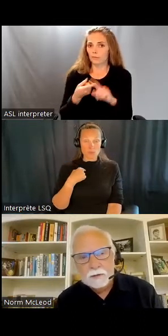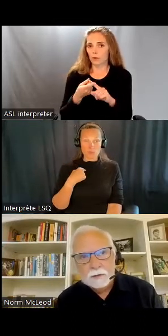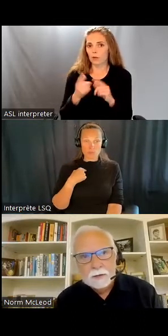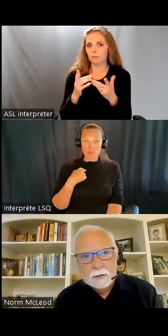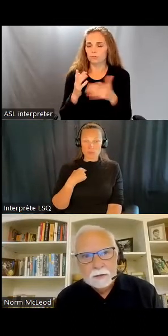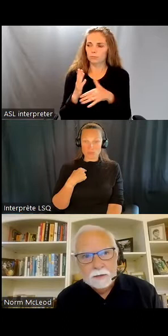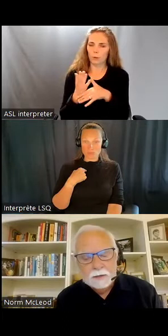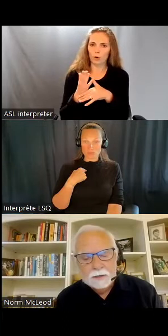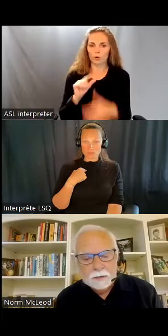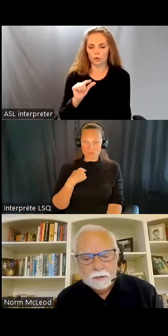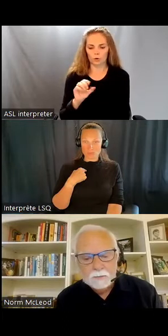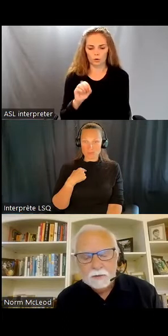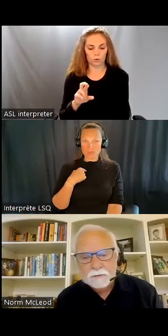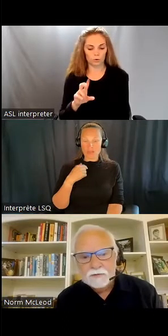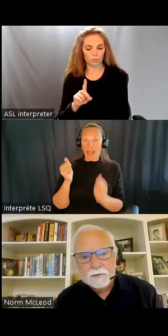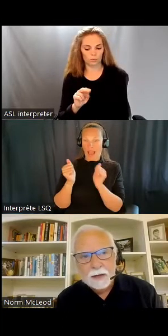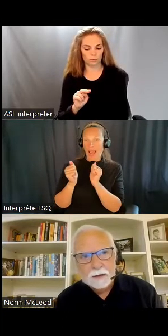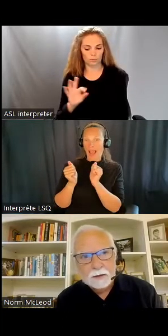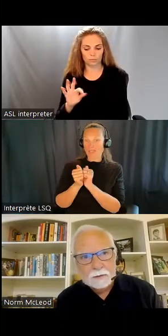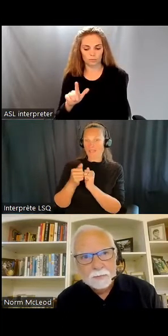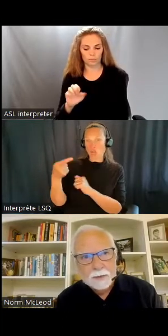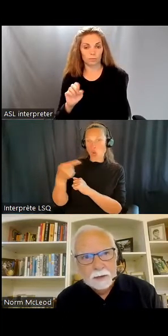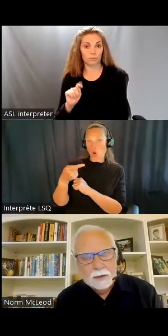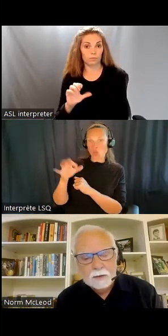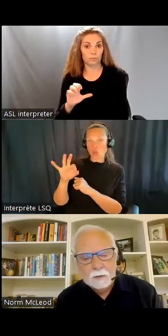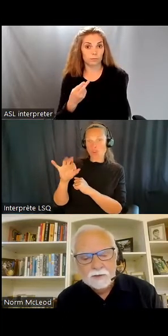mon ami Gordon Fletcher, nous sommes coprésidents